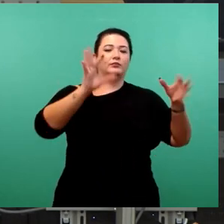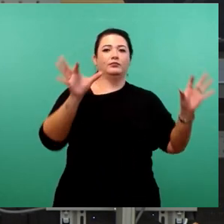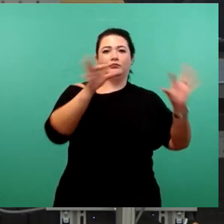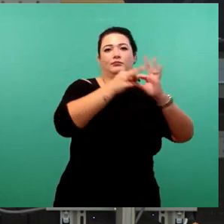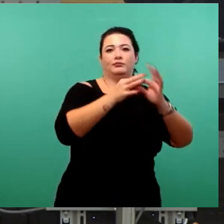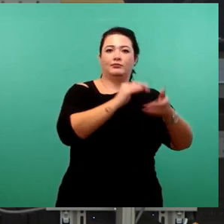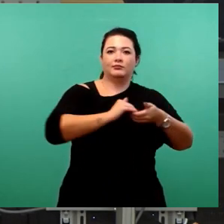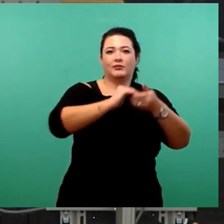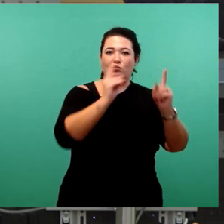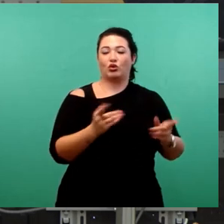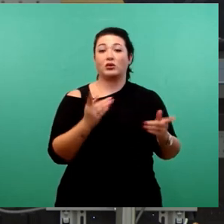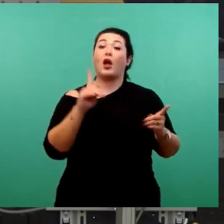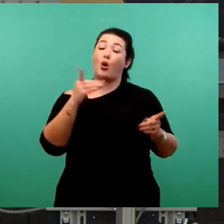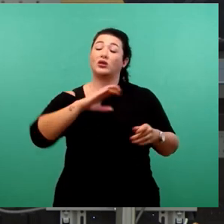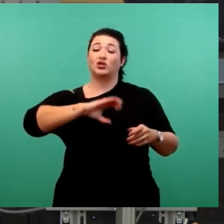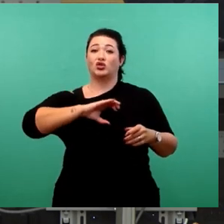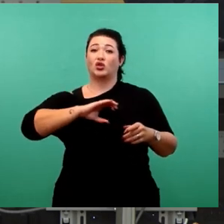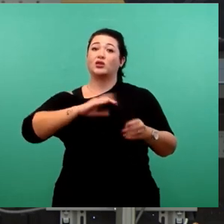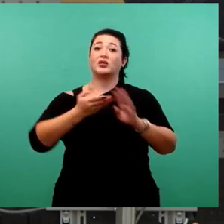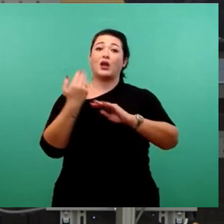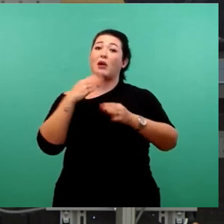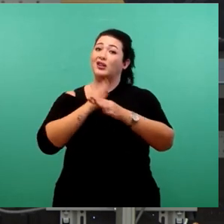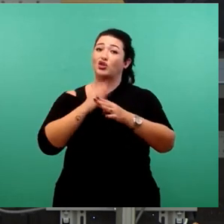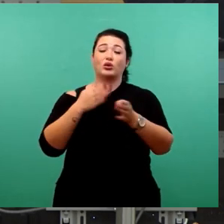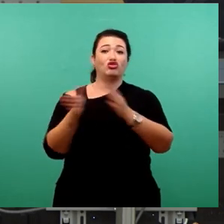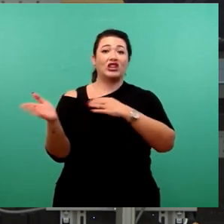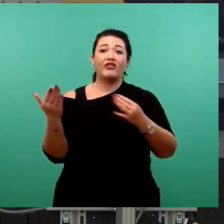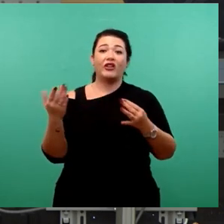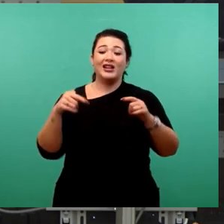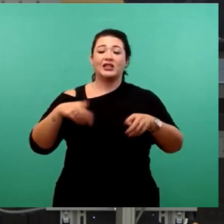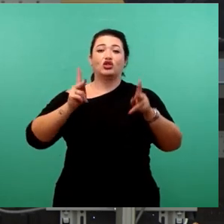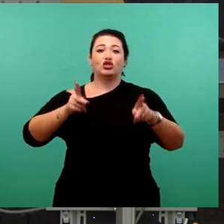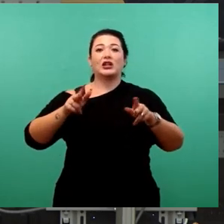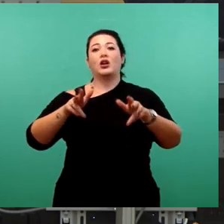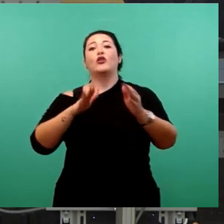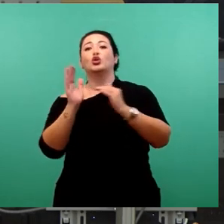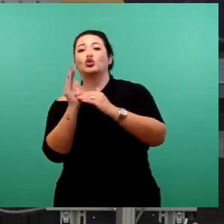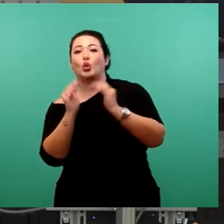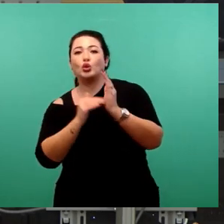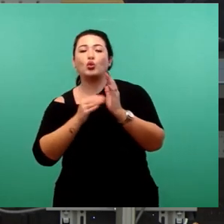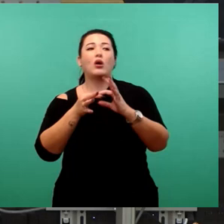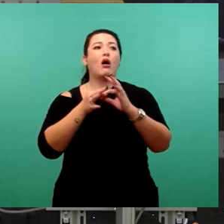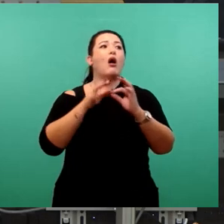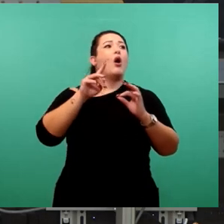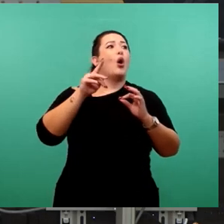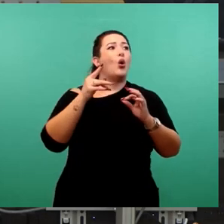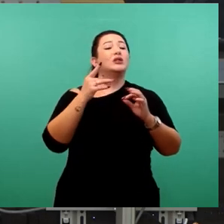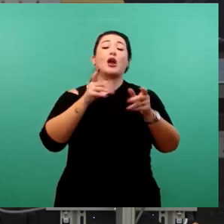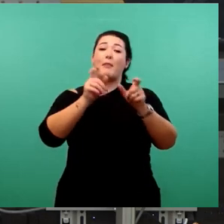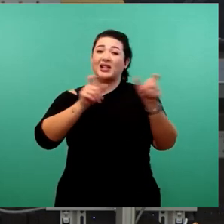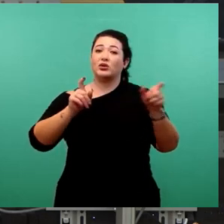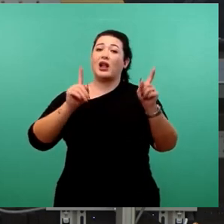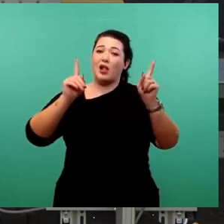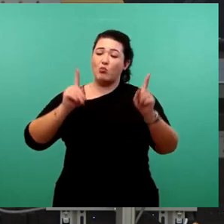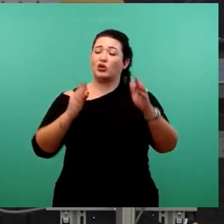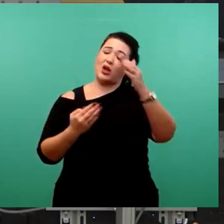ist auch eine Chance vertan worden, um diese Stadt strukturell und auch, was ich für dringend nötig halte, personell neu